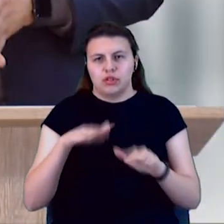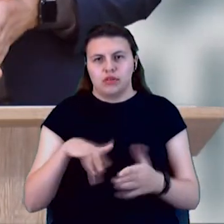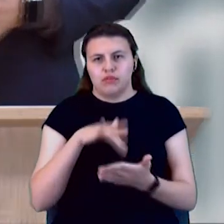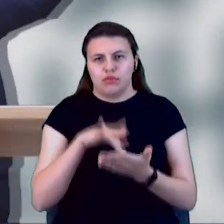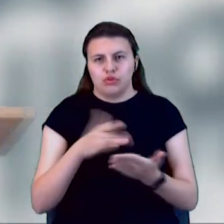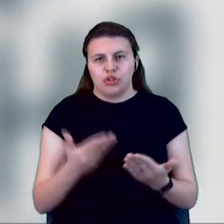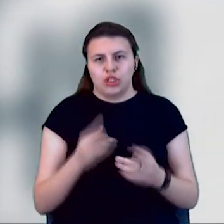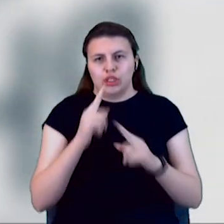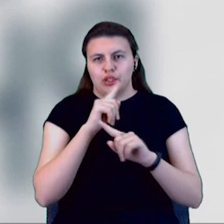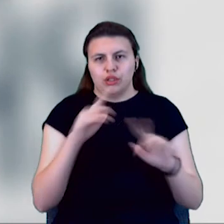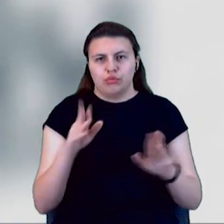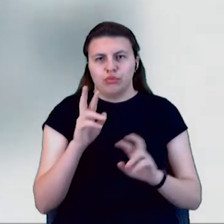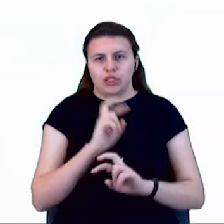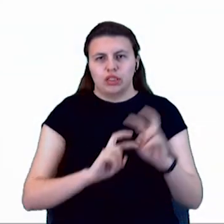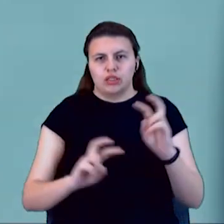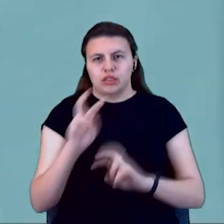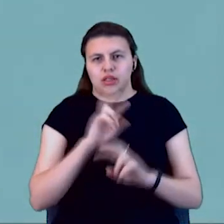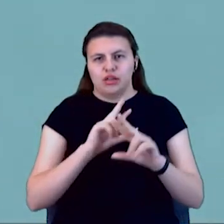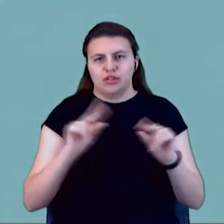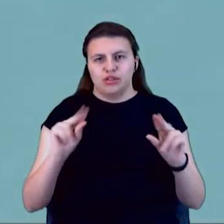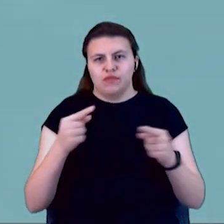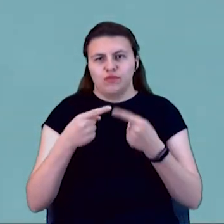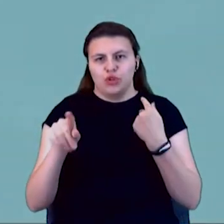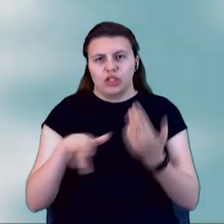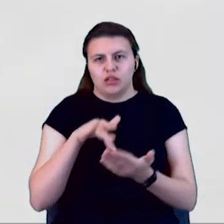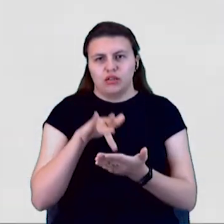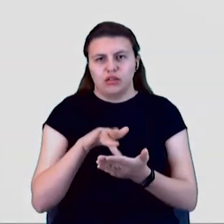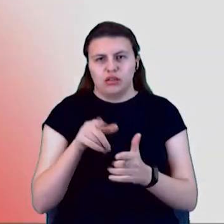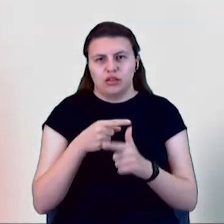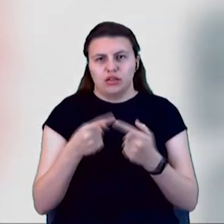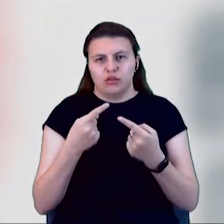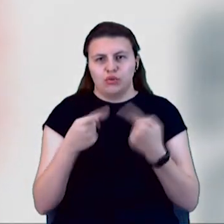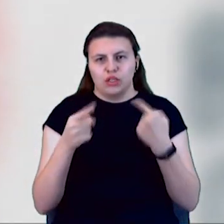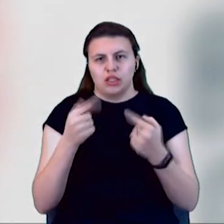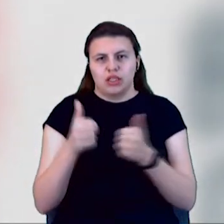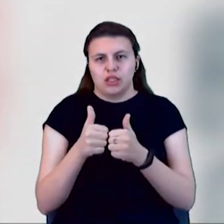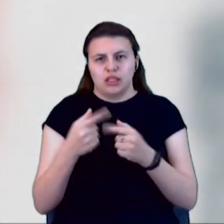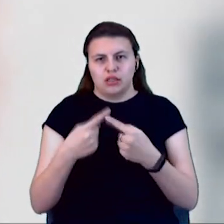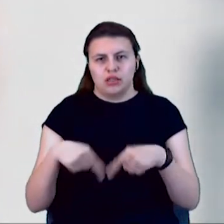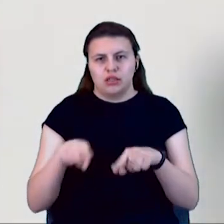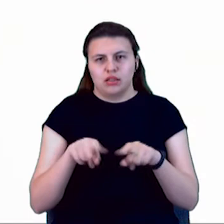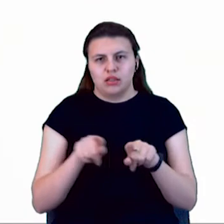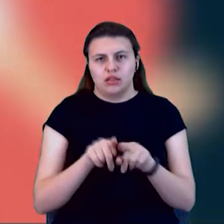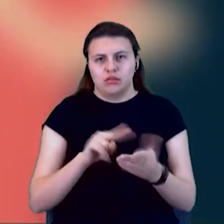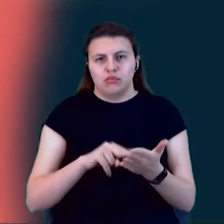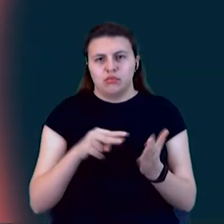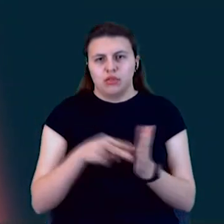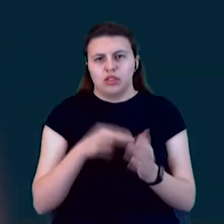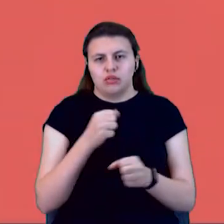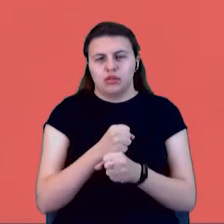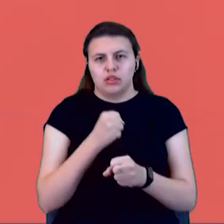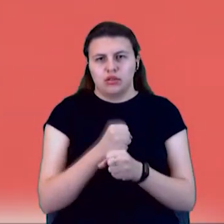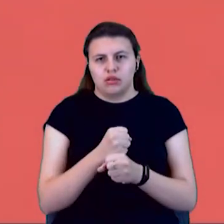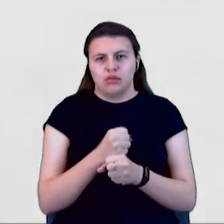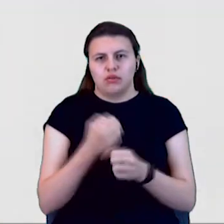будуть искати счастья в інших городах і в інших соседніх країнах. Також ми планируємо создання вільного